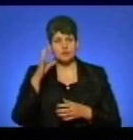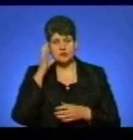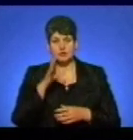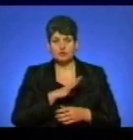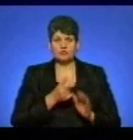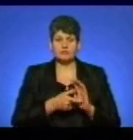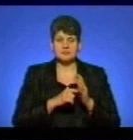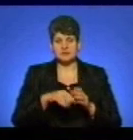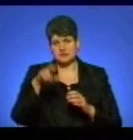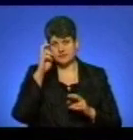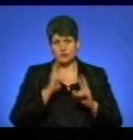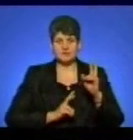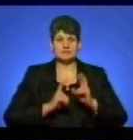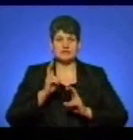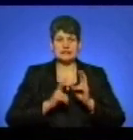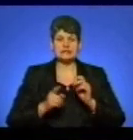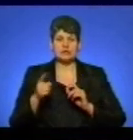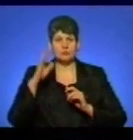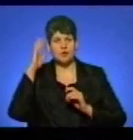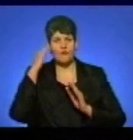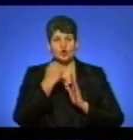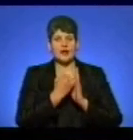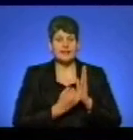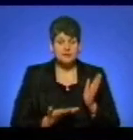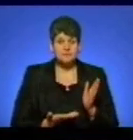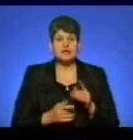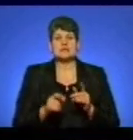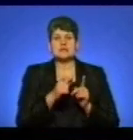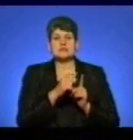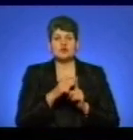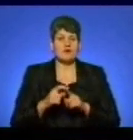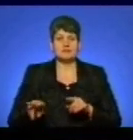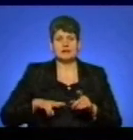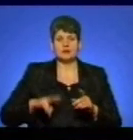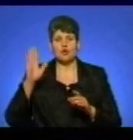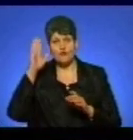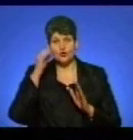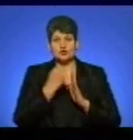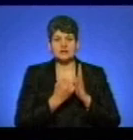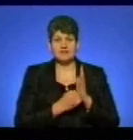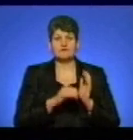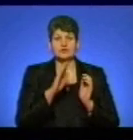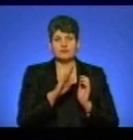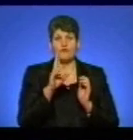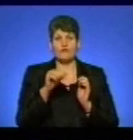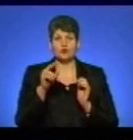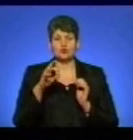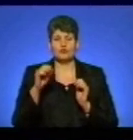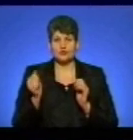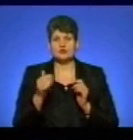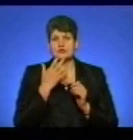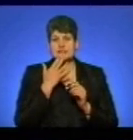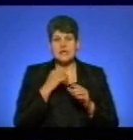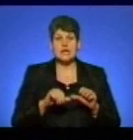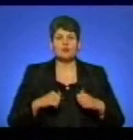приміщенні комунального підприємства «Тернопільводоканалу». За словами директора «Тернопільводоканалу» Володимира Кузьми, якщо Національна